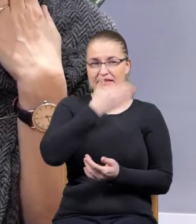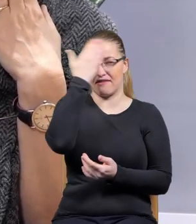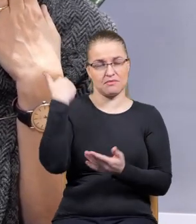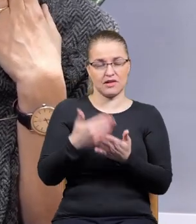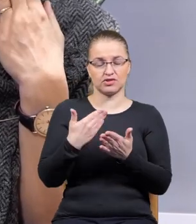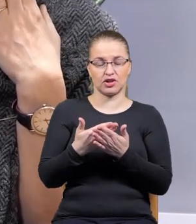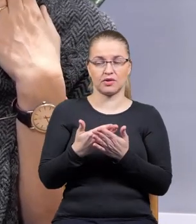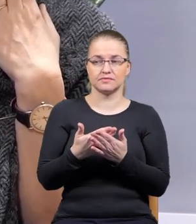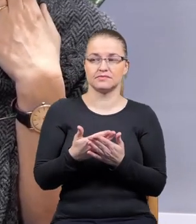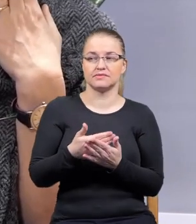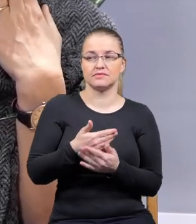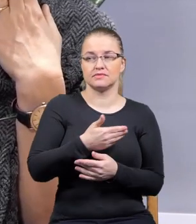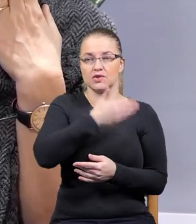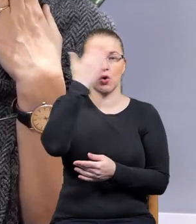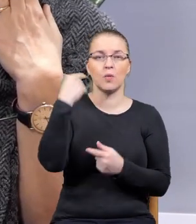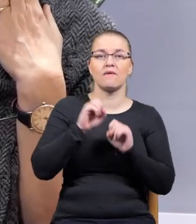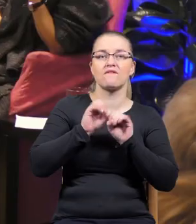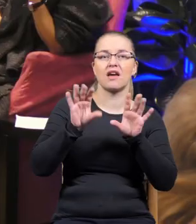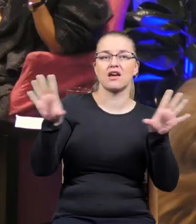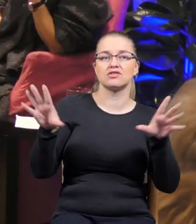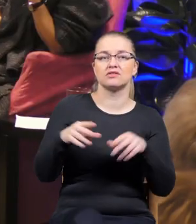dzieje. Nie umiem tego wytłumaczyć.